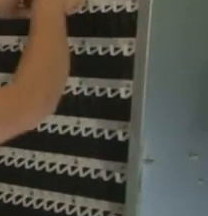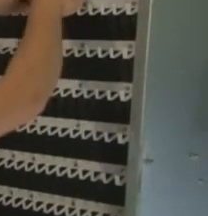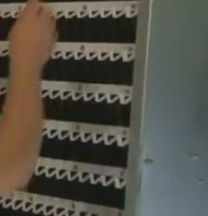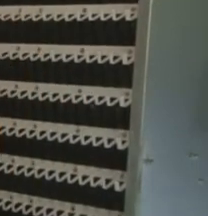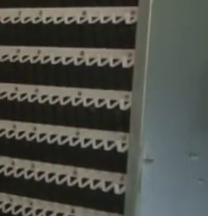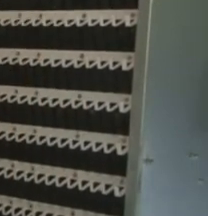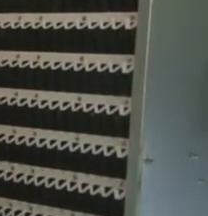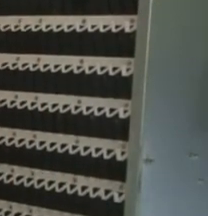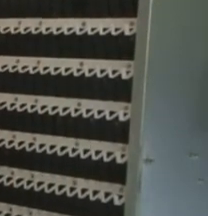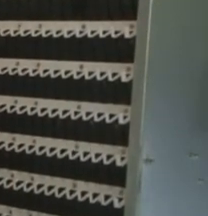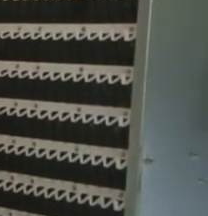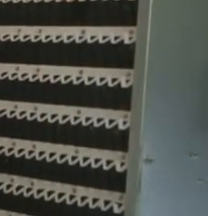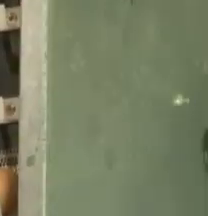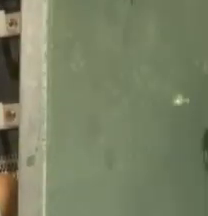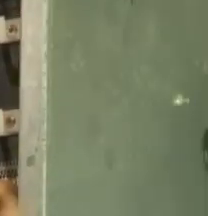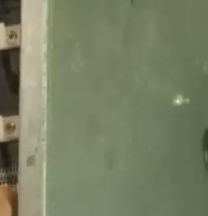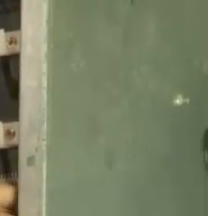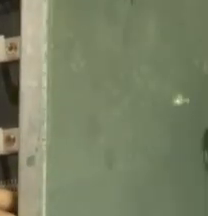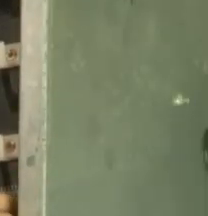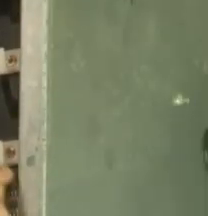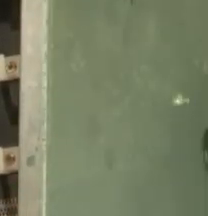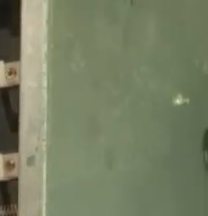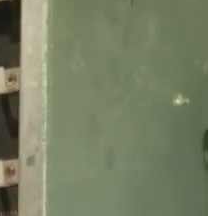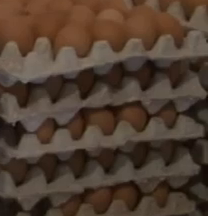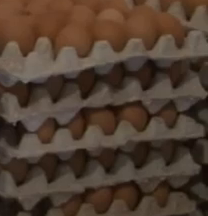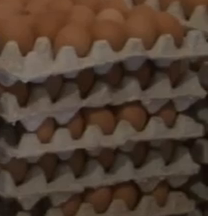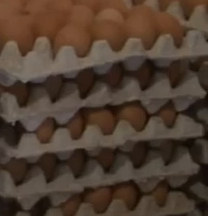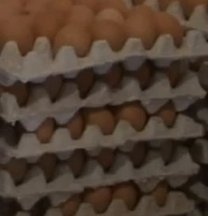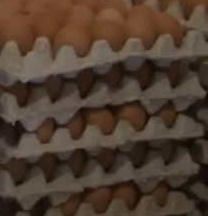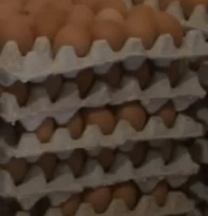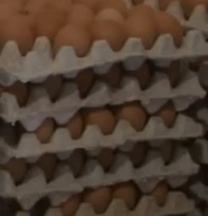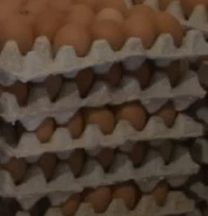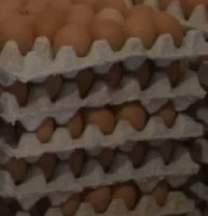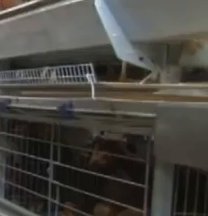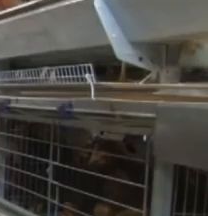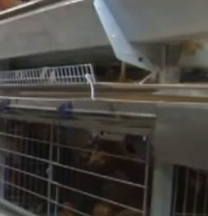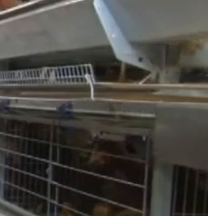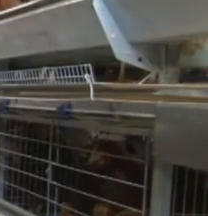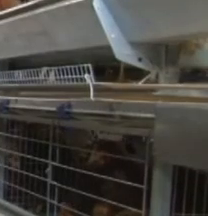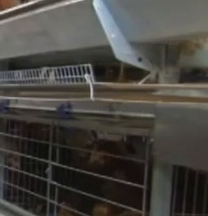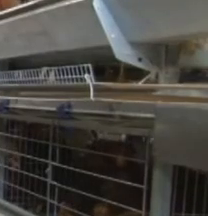Koje su posljedice pandemije koronavirusa na sektor peradarstva u Bosni i Hercegovini?